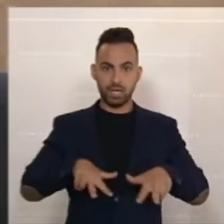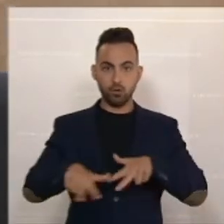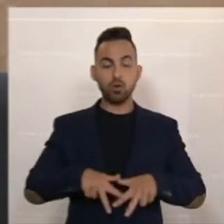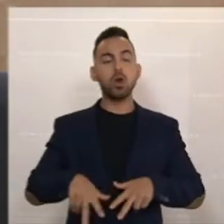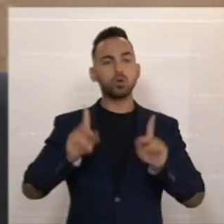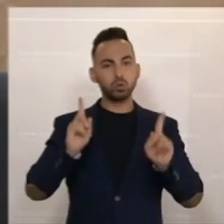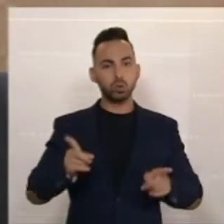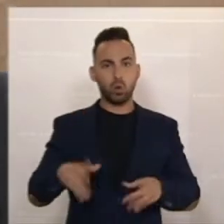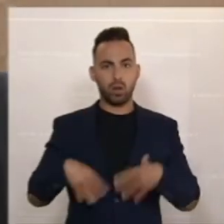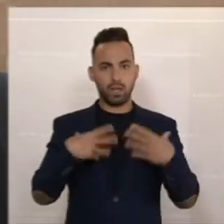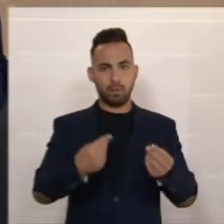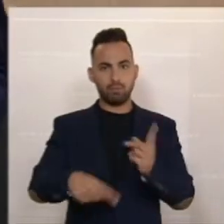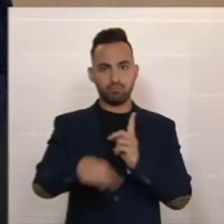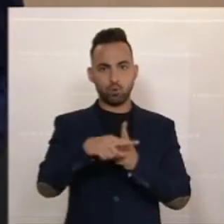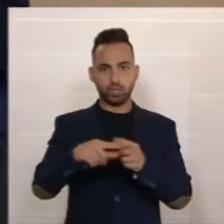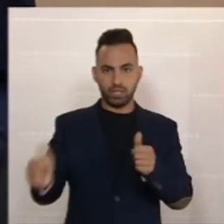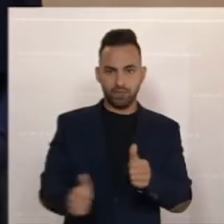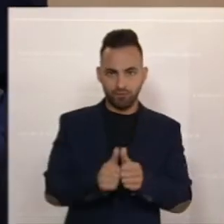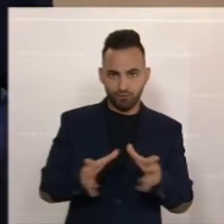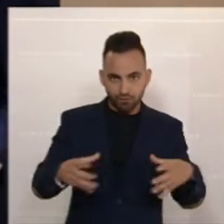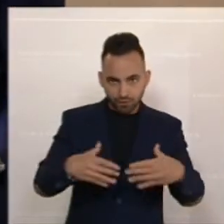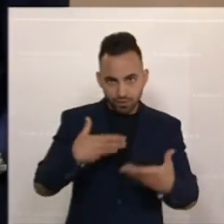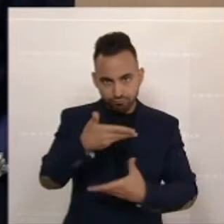begleitet werden. Und...